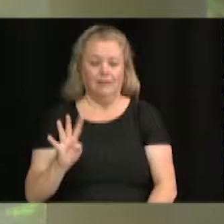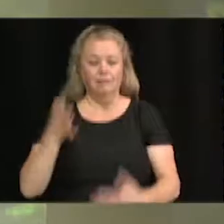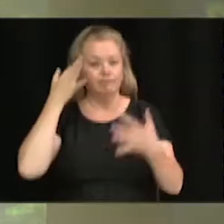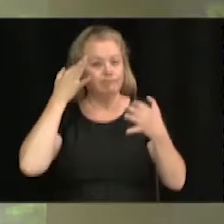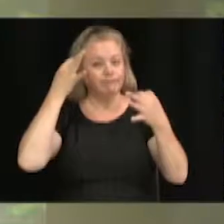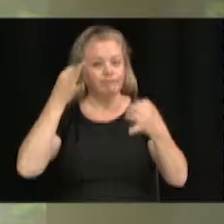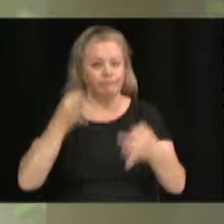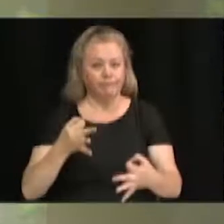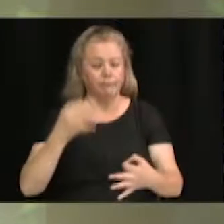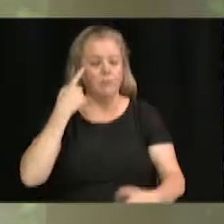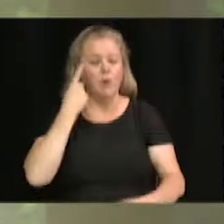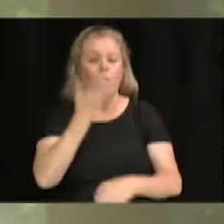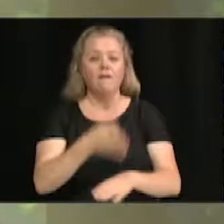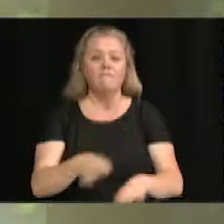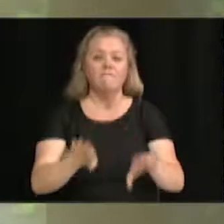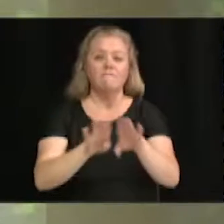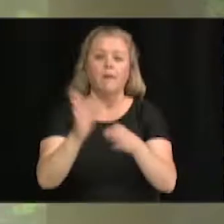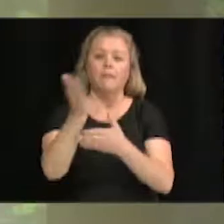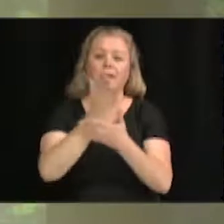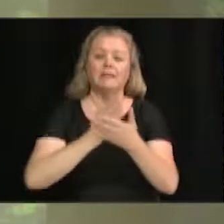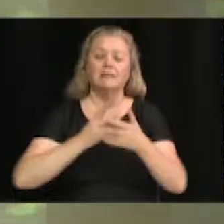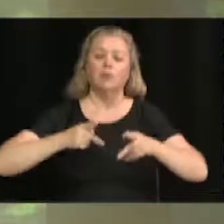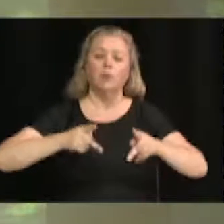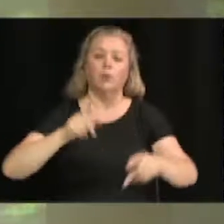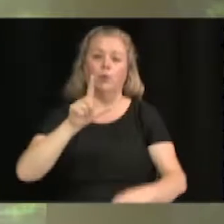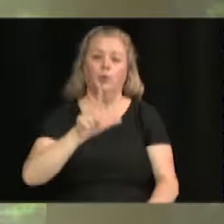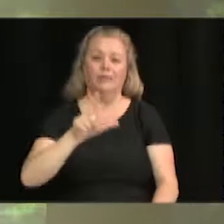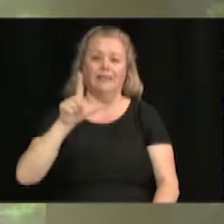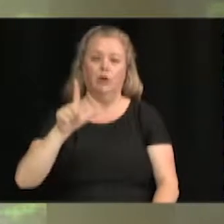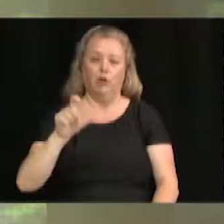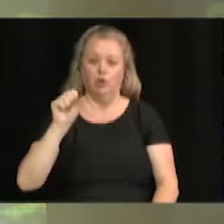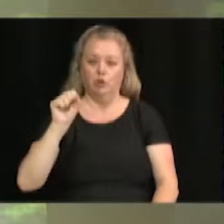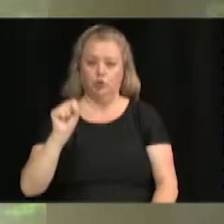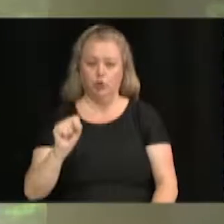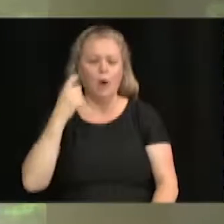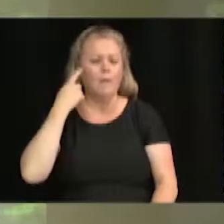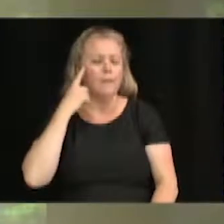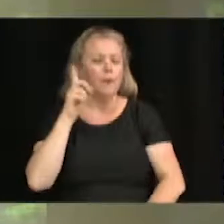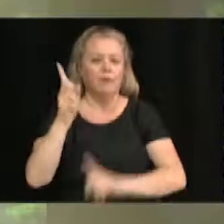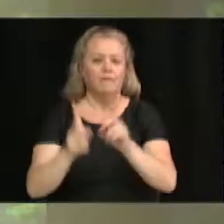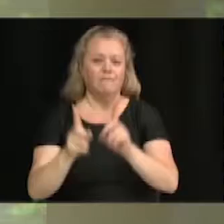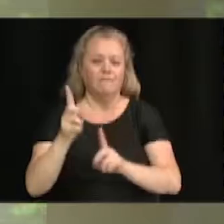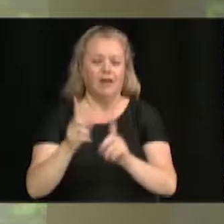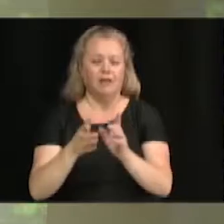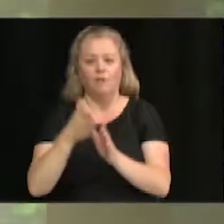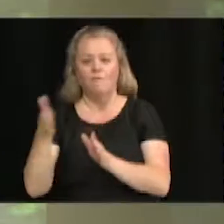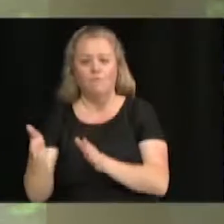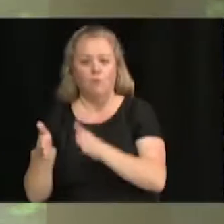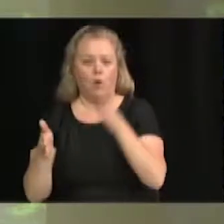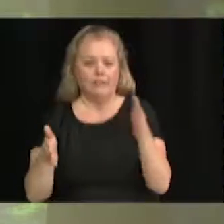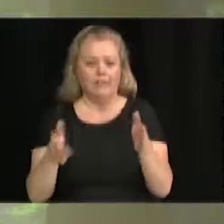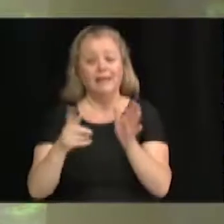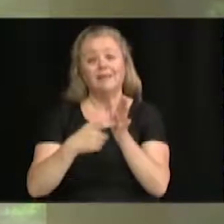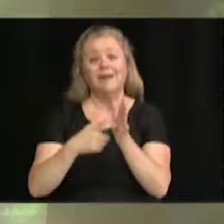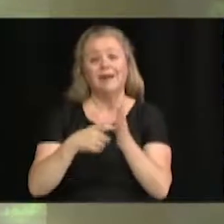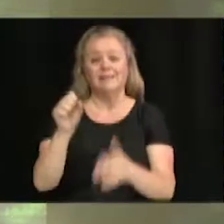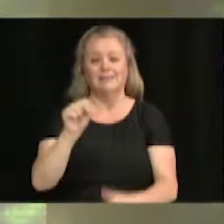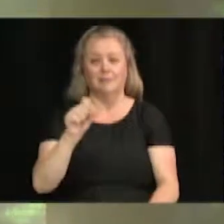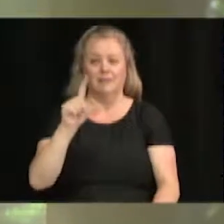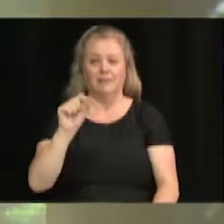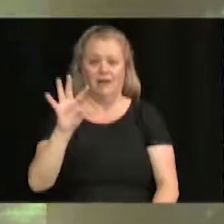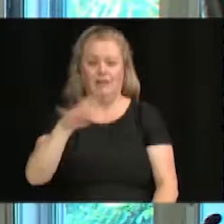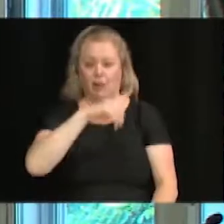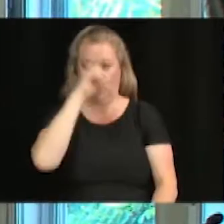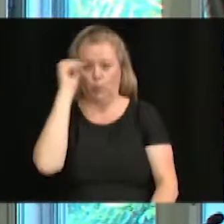'une partie de la rue Lucille-Lossière en vue de la tenue d'une fête de voisins qui aura lieu le samedi 24 août 2019.